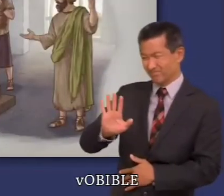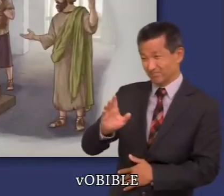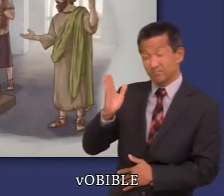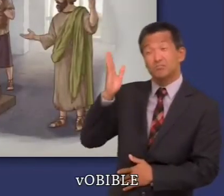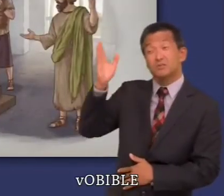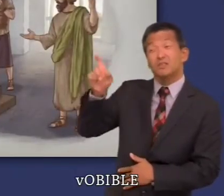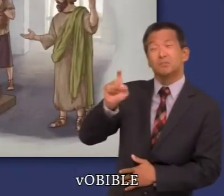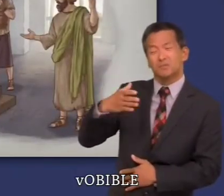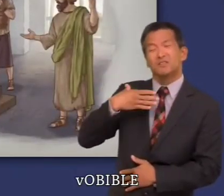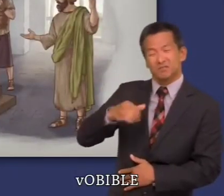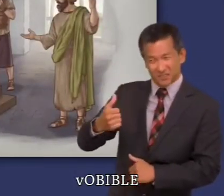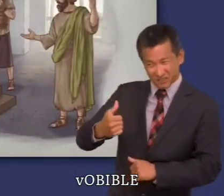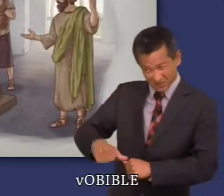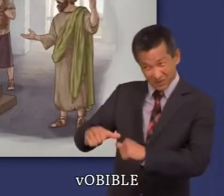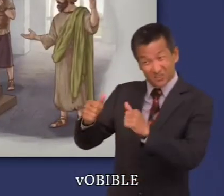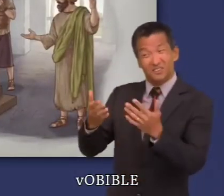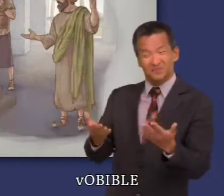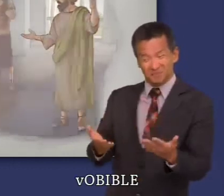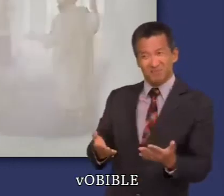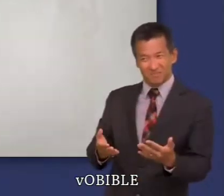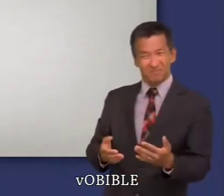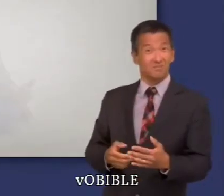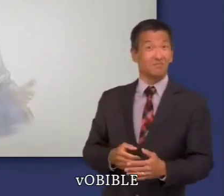a réservé ce privilège à l'un des fils qu'aura le roi.